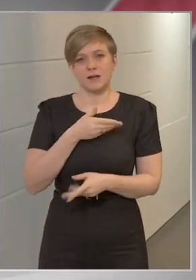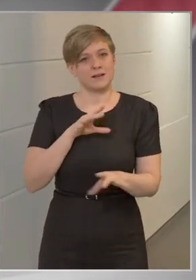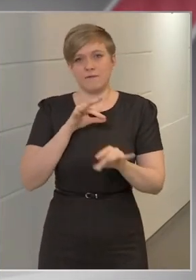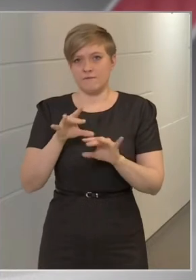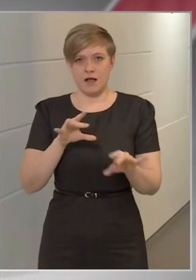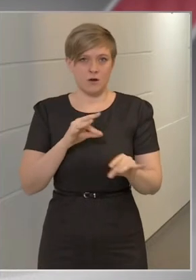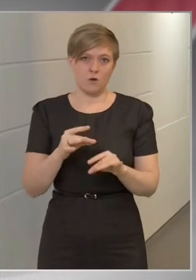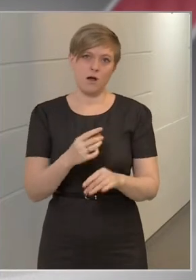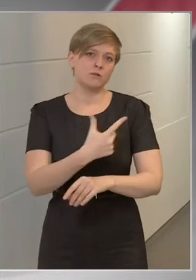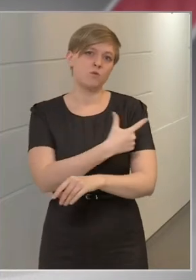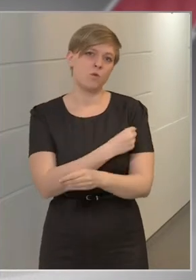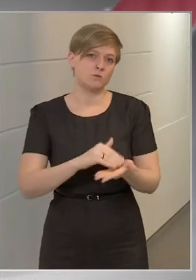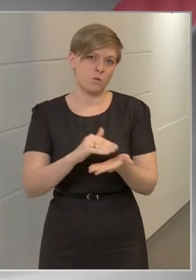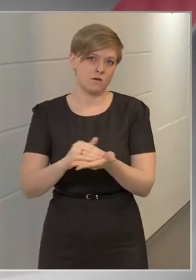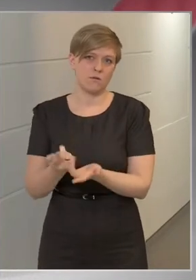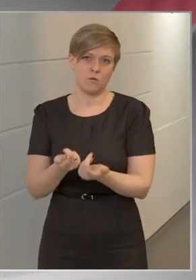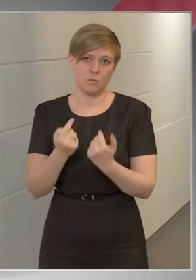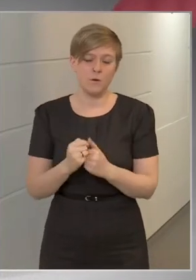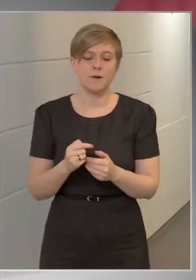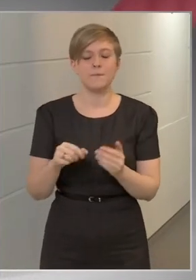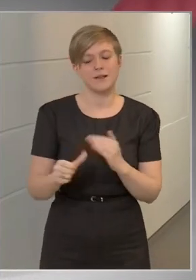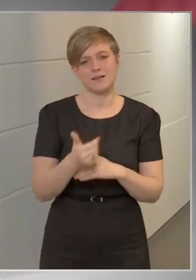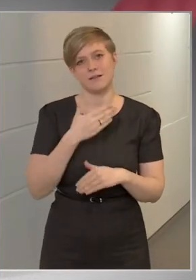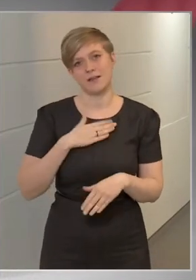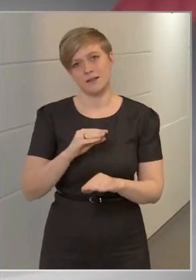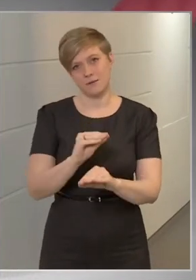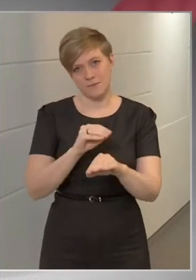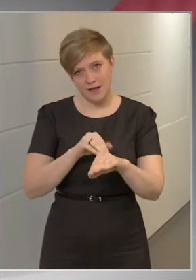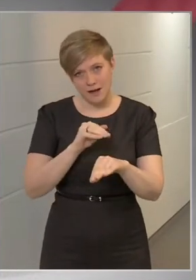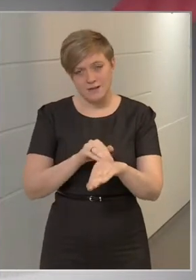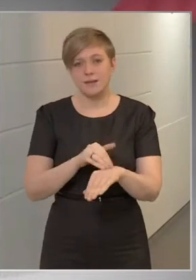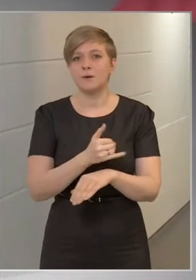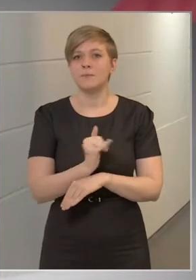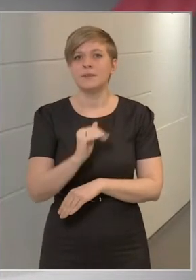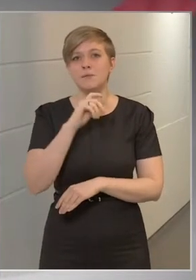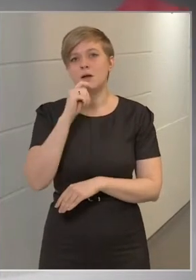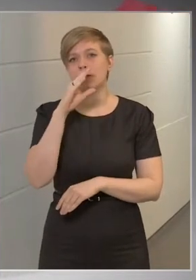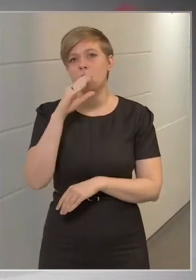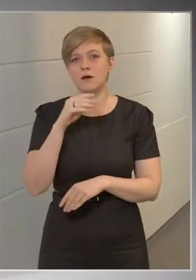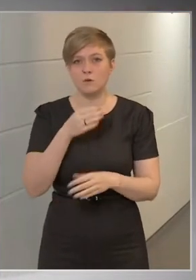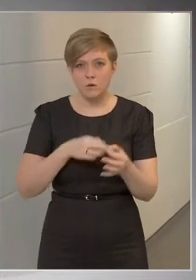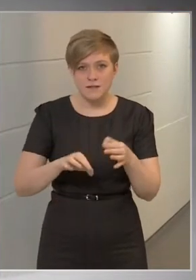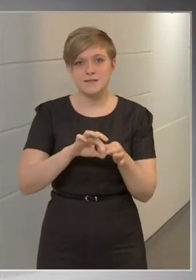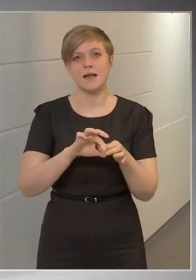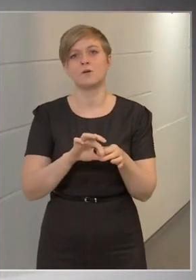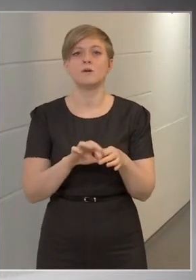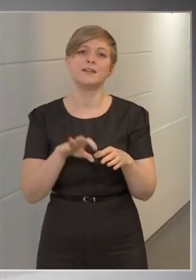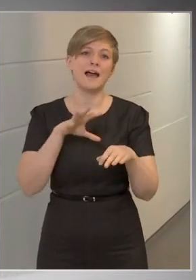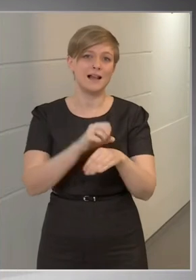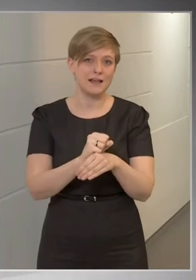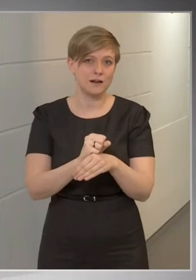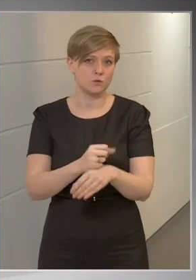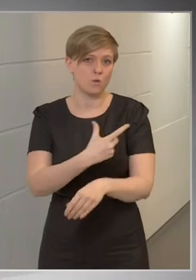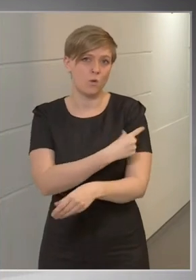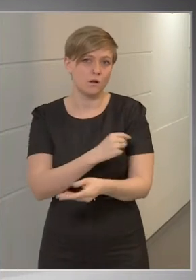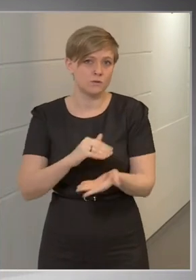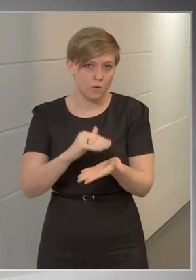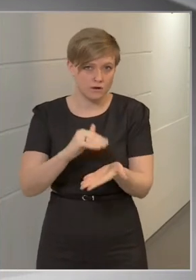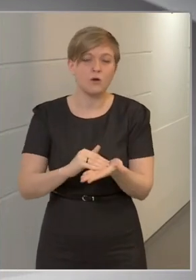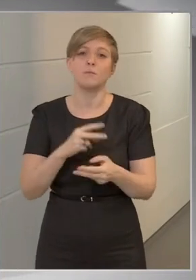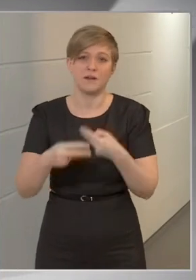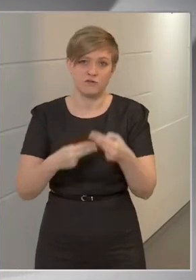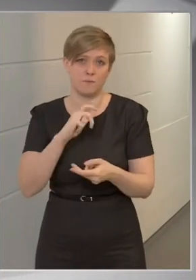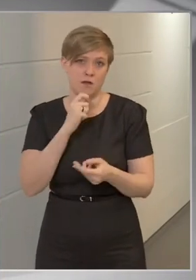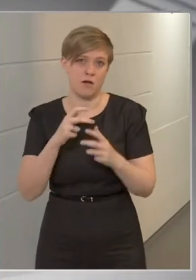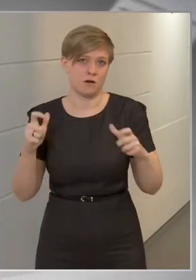válogatnak az oltóanyagok között. Még egyszer szeretném jelezni, minden Magyarországon elérhető oltóanyagot a magyar hatóságok megvizsgáltak.